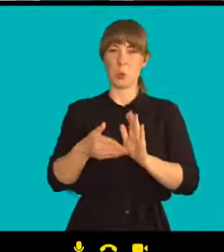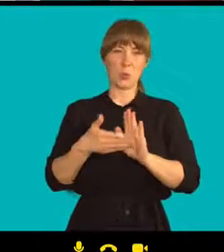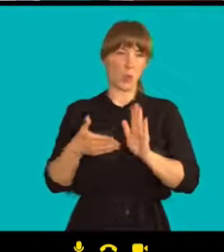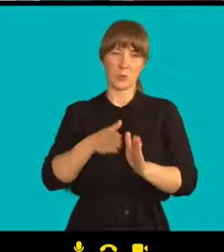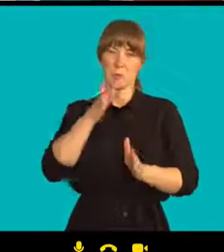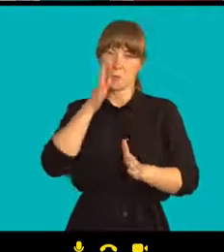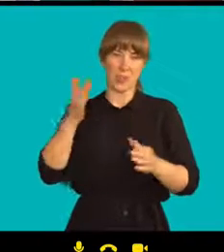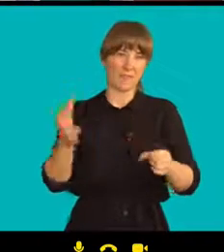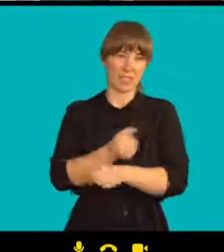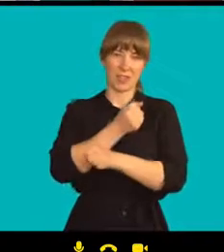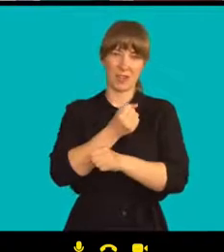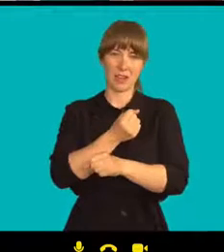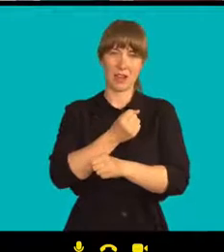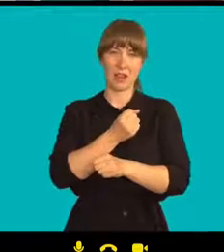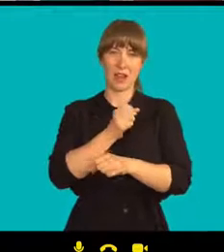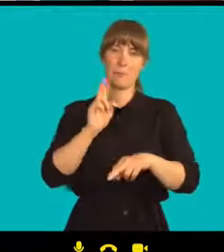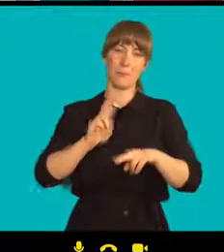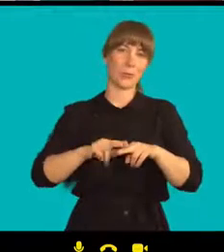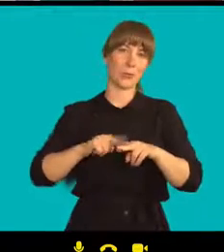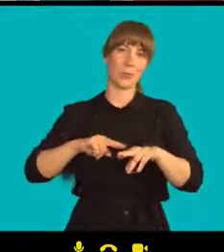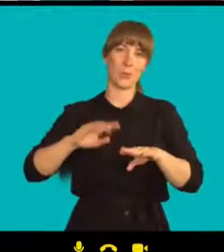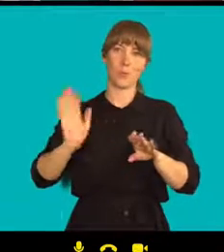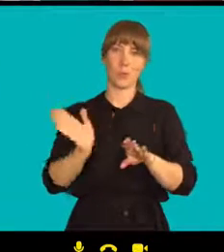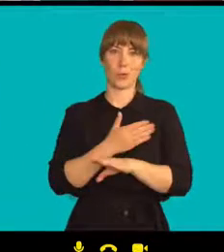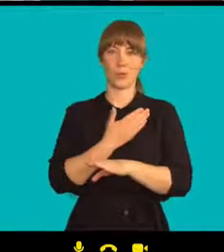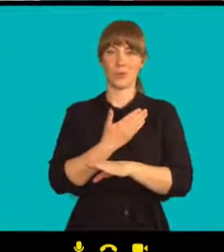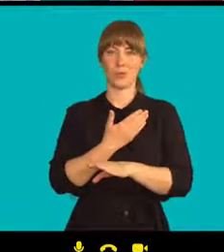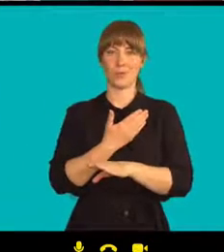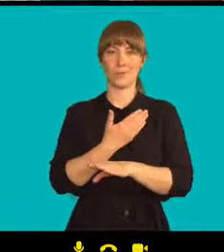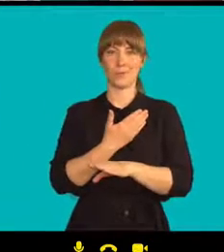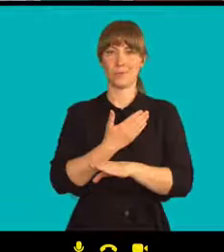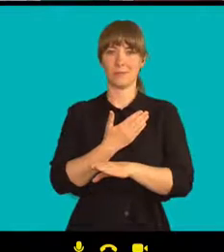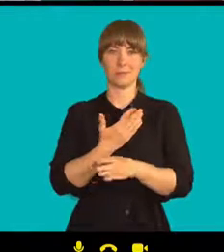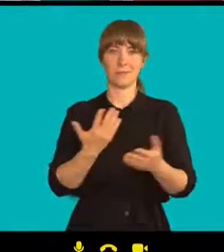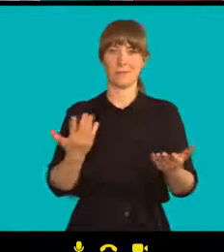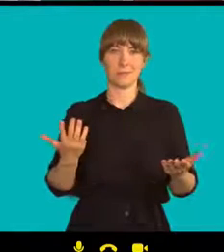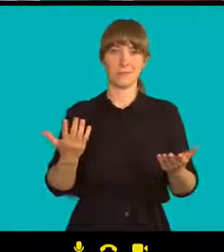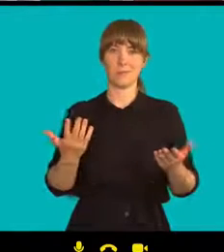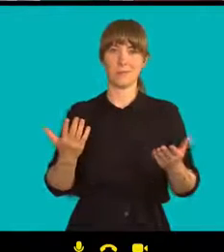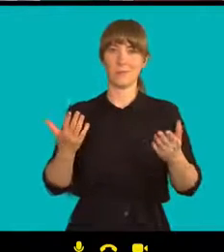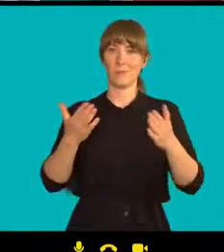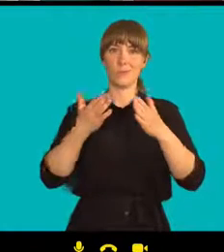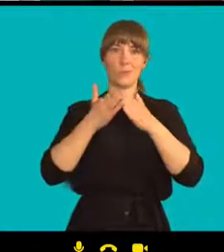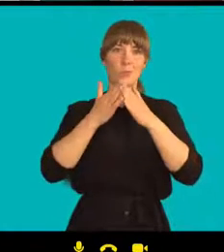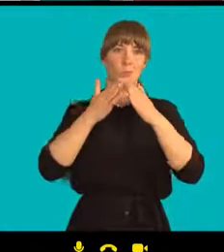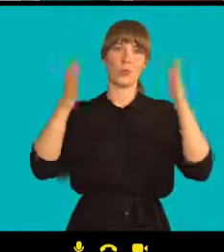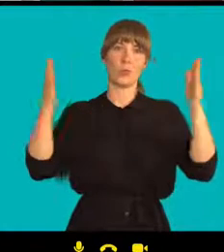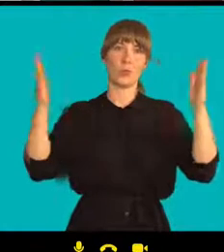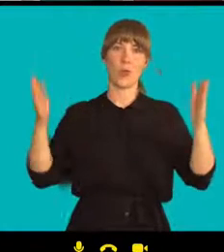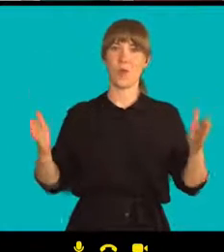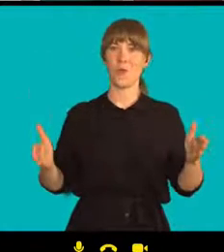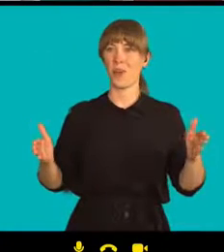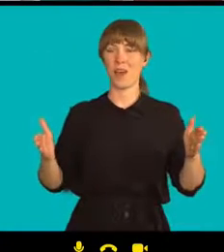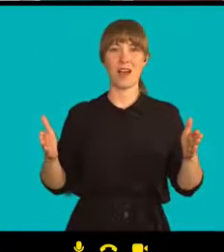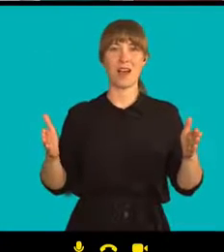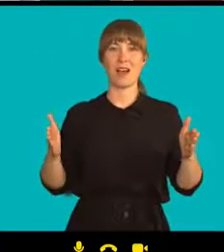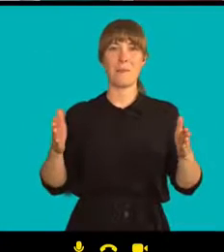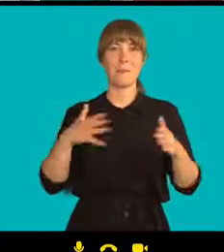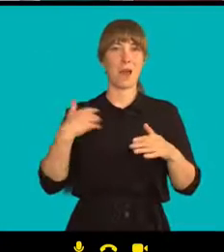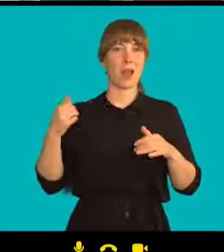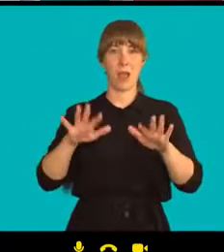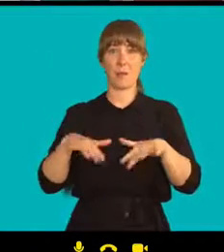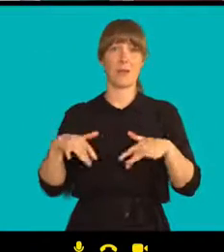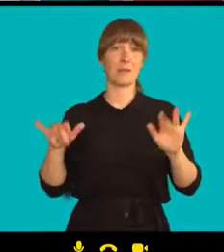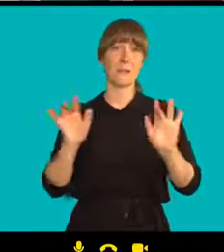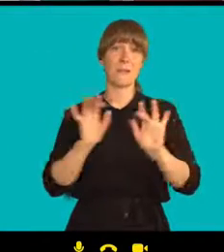Ale chvíli na to jsem viděl, že celá budova parlamentu je prázdná a